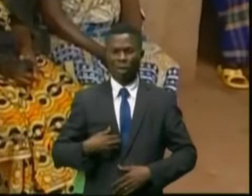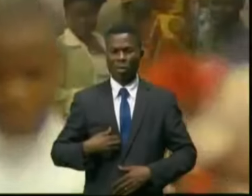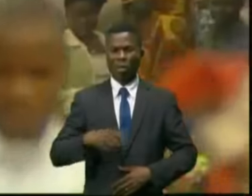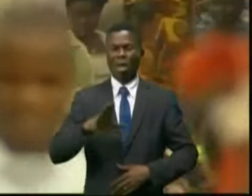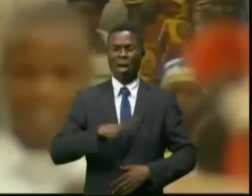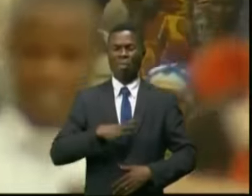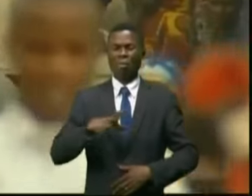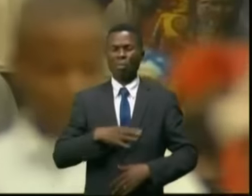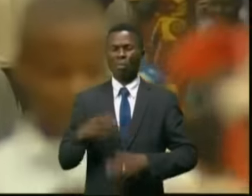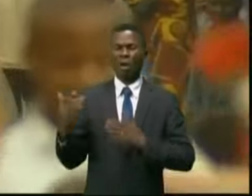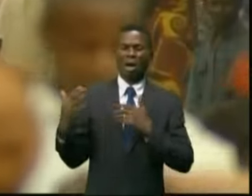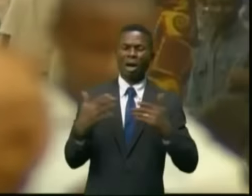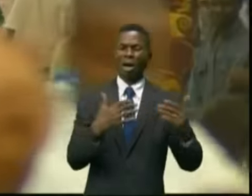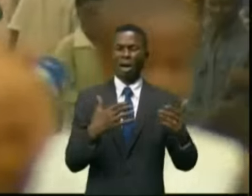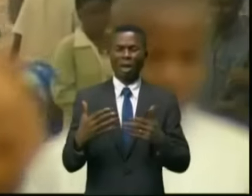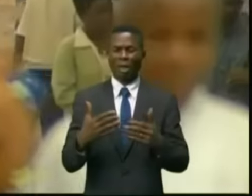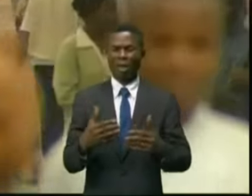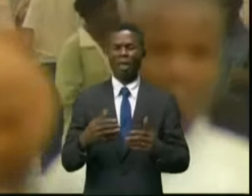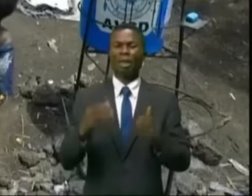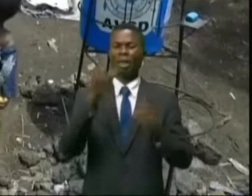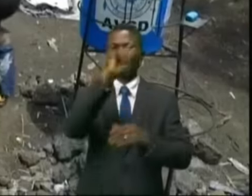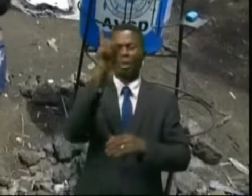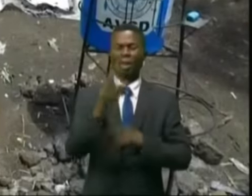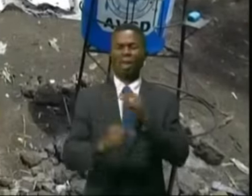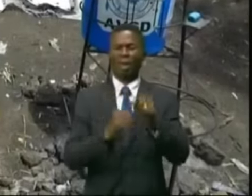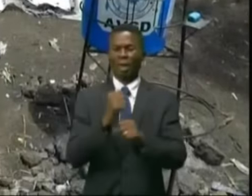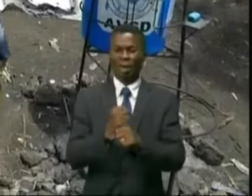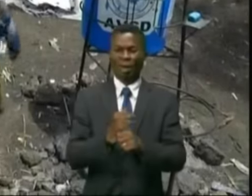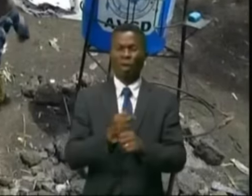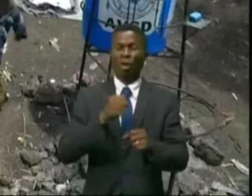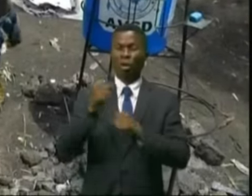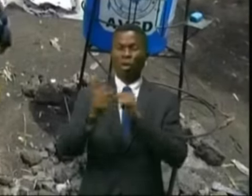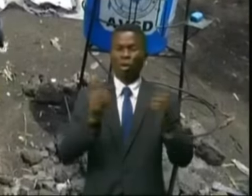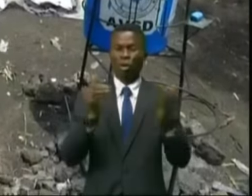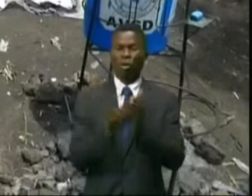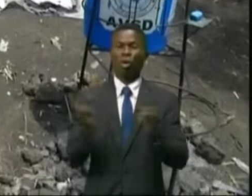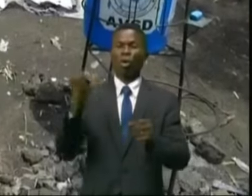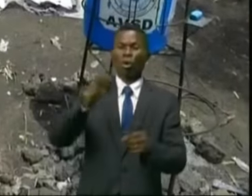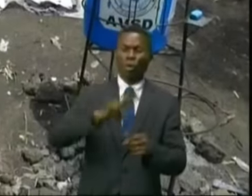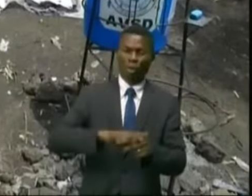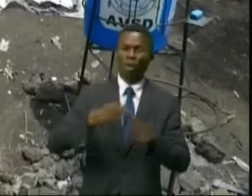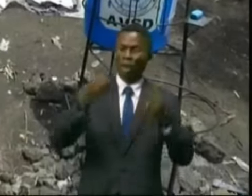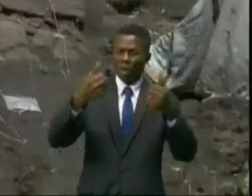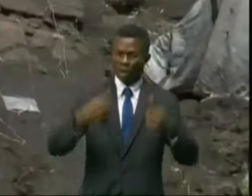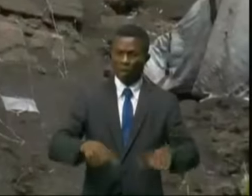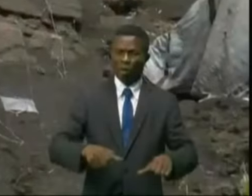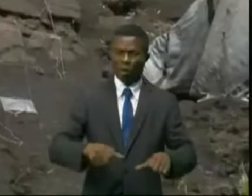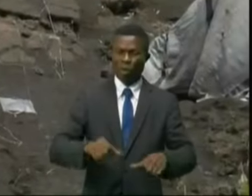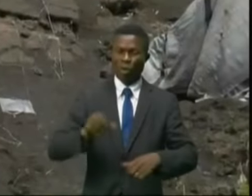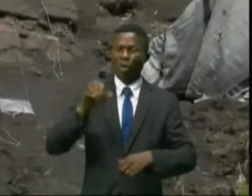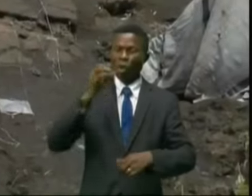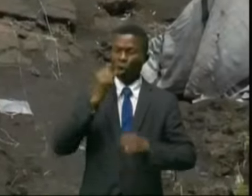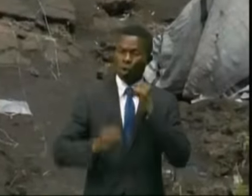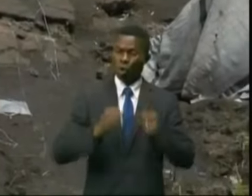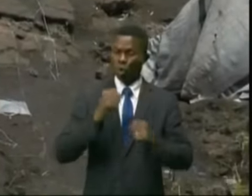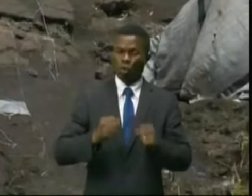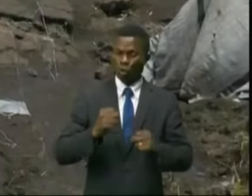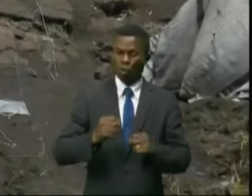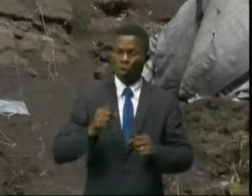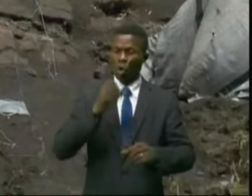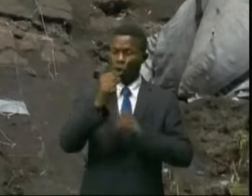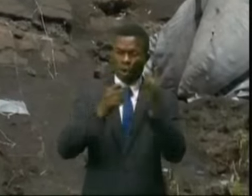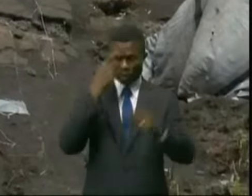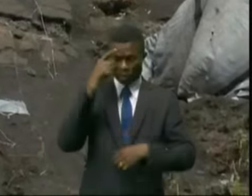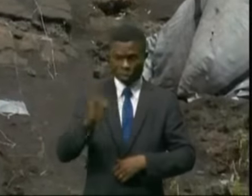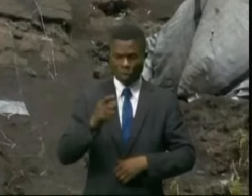par la guerre qui dure depuis des décennies. La lutte contre la violence reste son cheval de bataille. Un